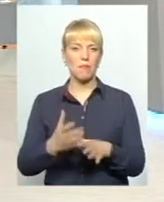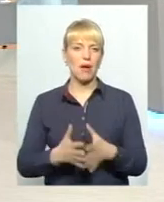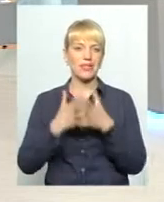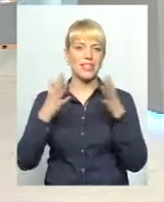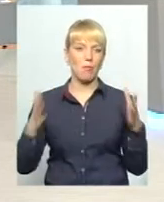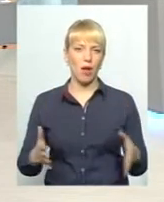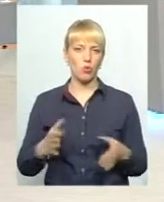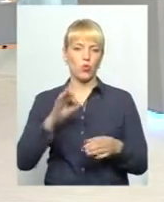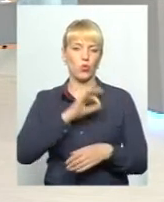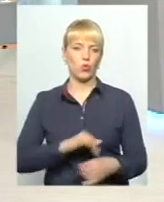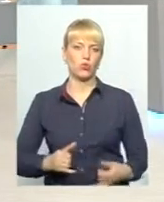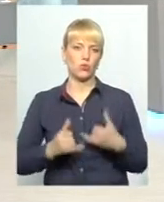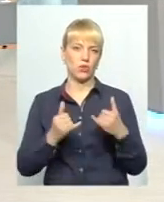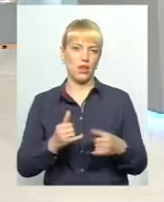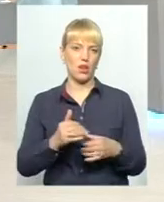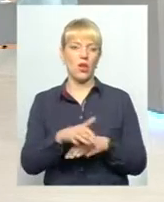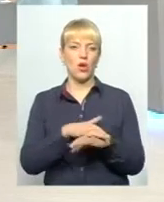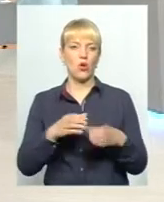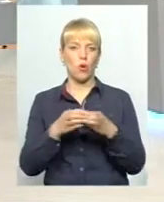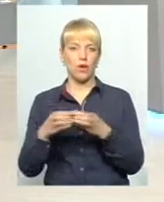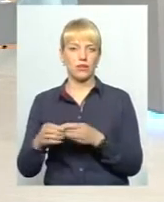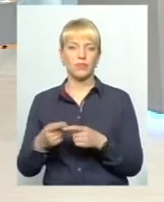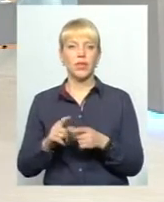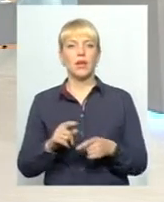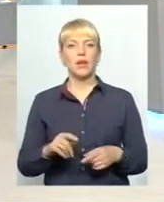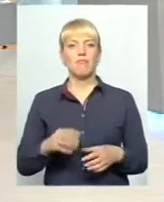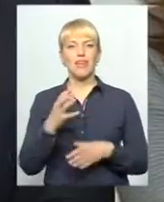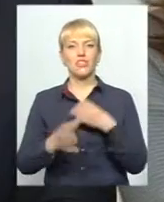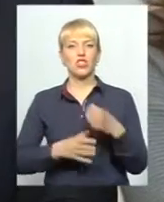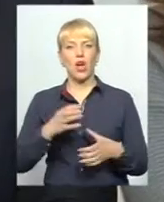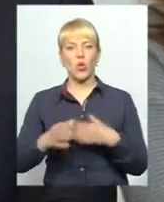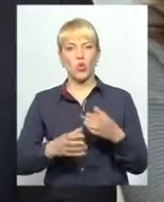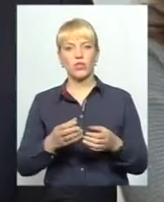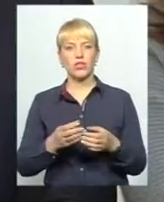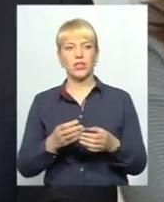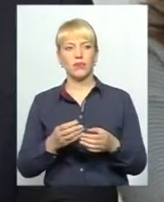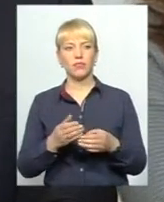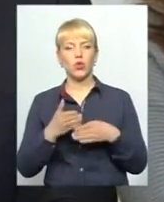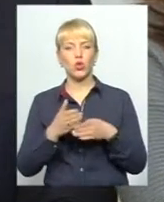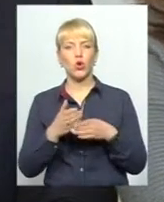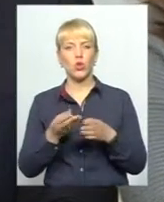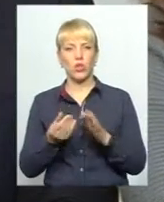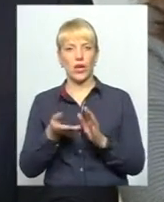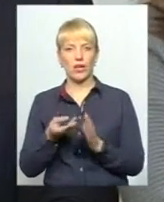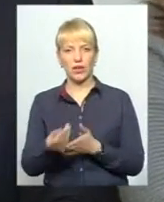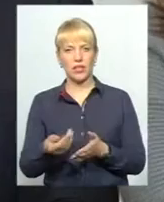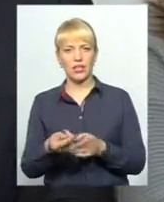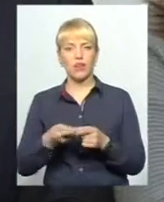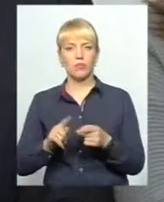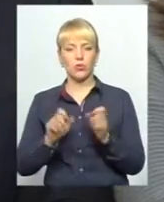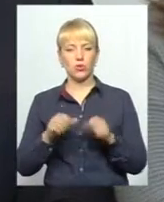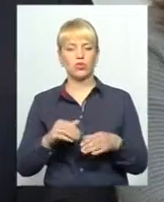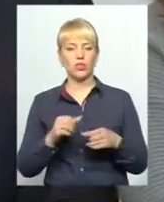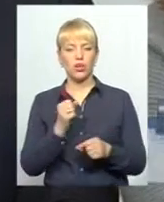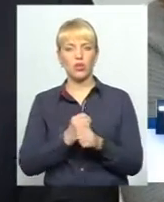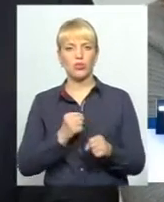користю для громади? Міжнародні донори і, зокрема, Європейський Союз розробили також, допомогли нам